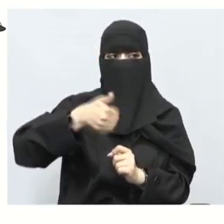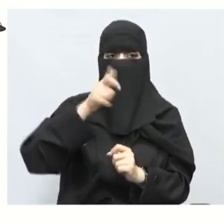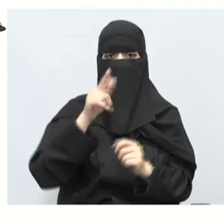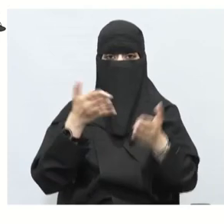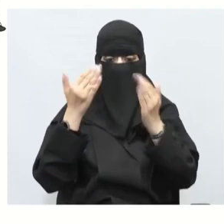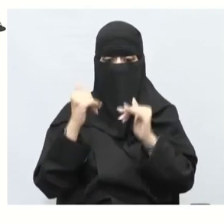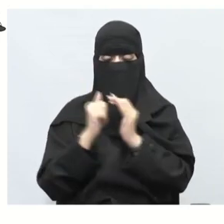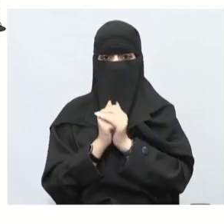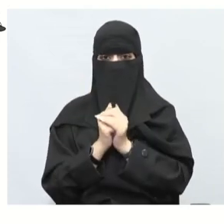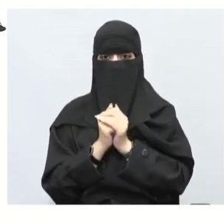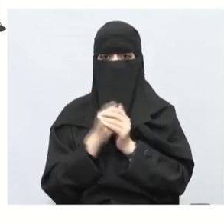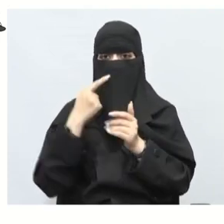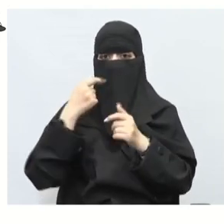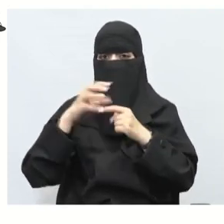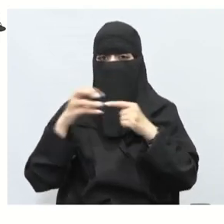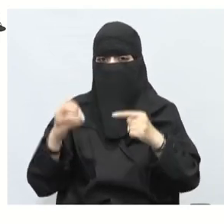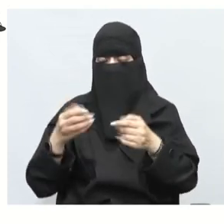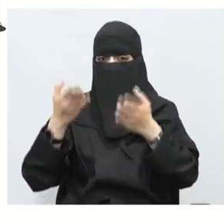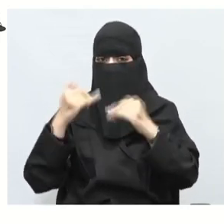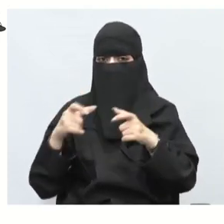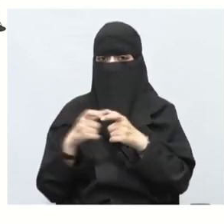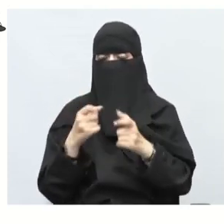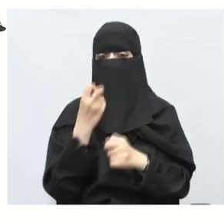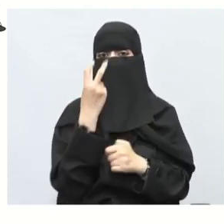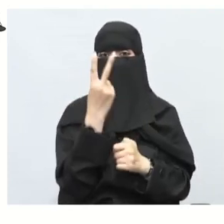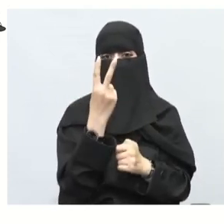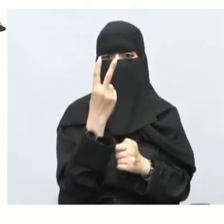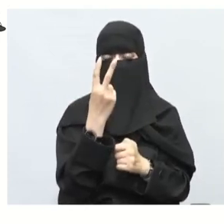ماذا؟ تخفيض مجموعة من الصور بريالين